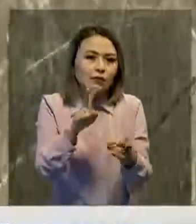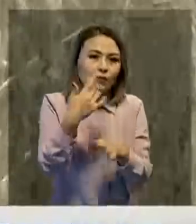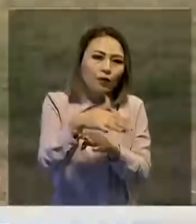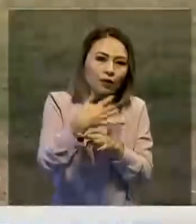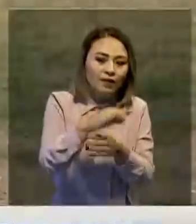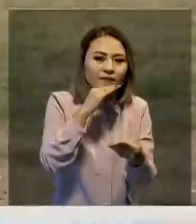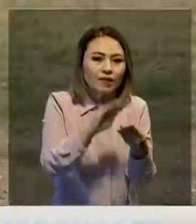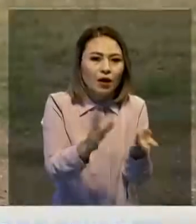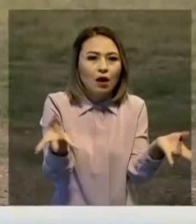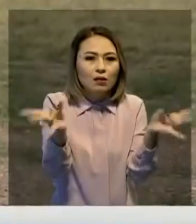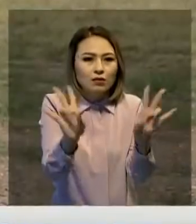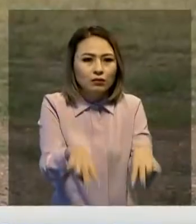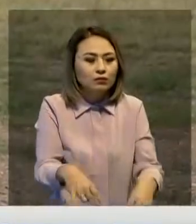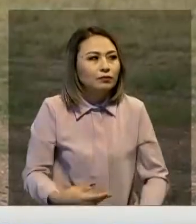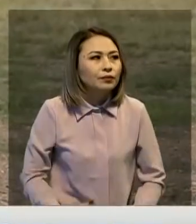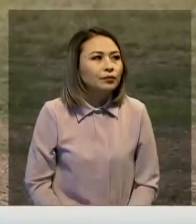ашып күйде жатыр.